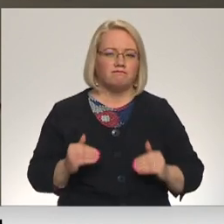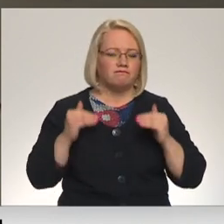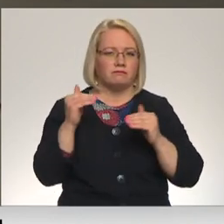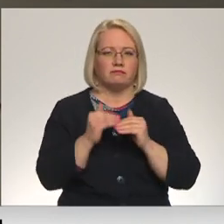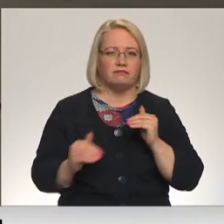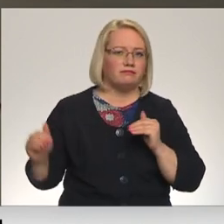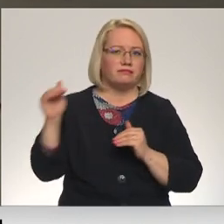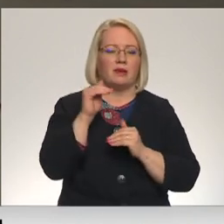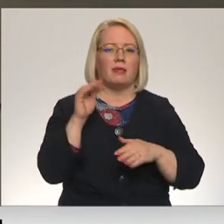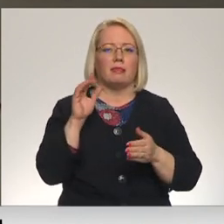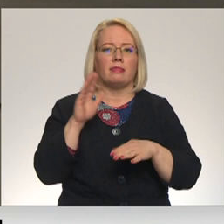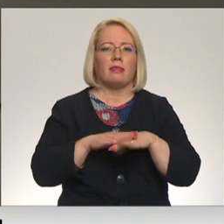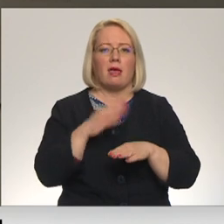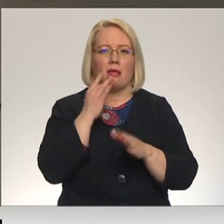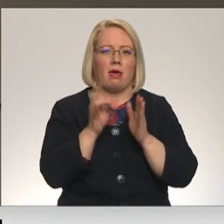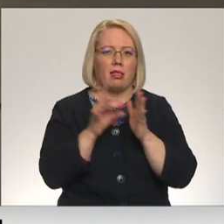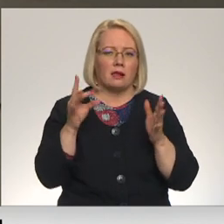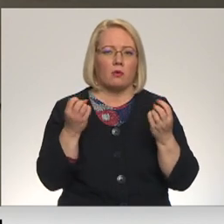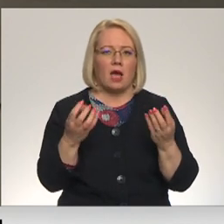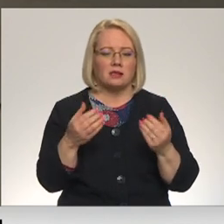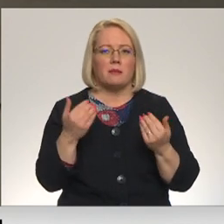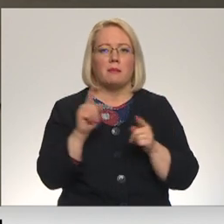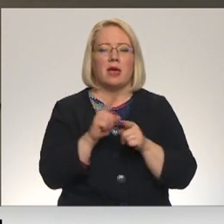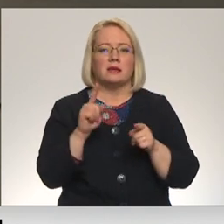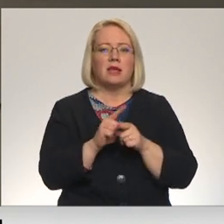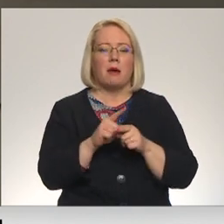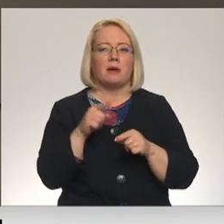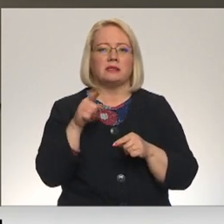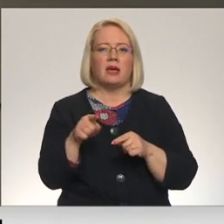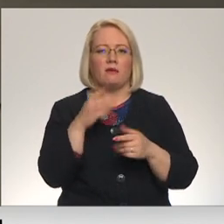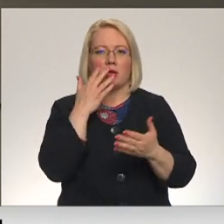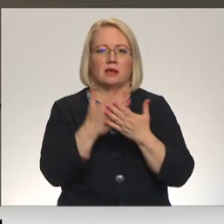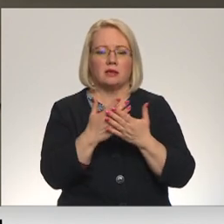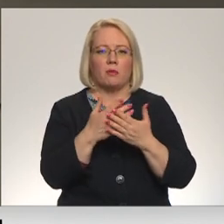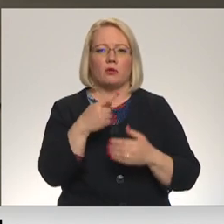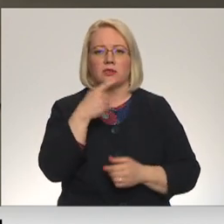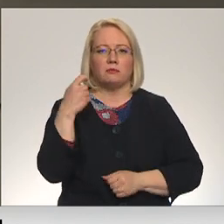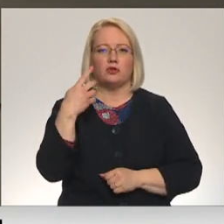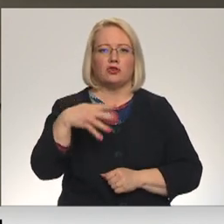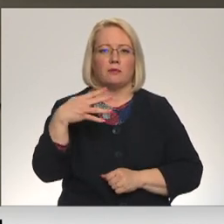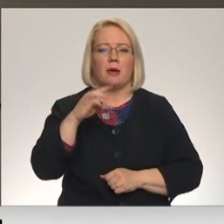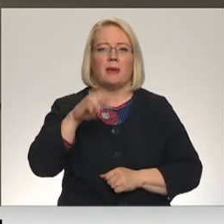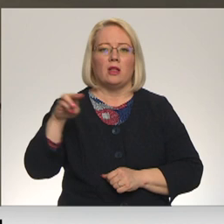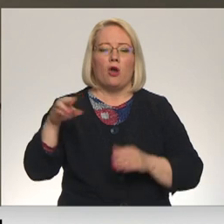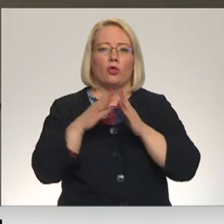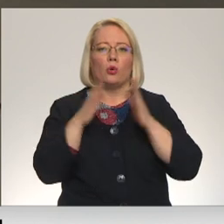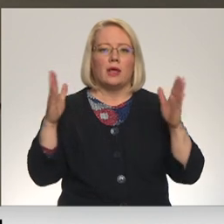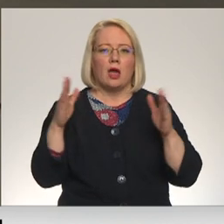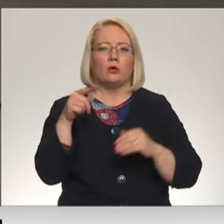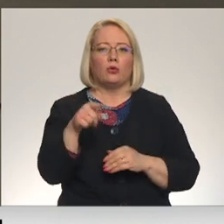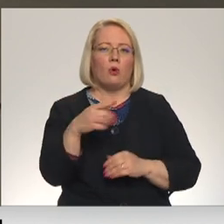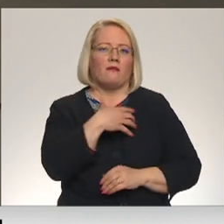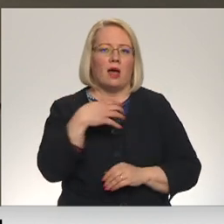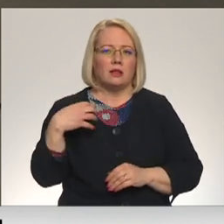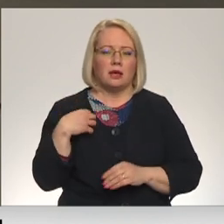enerģijas cenām. Bet, ja kurā gadījumā mēs ieliekam, kā ir durvīs uz 140 miljonu lielu šo te